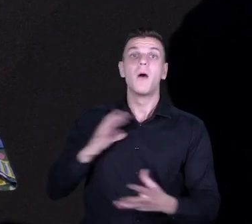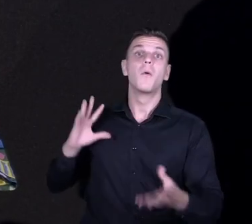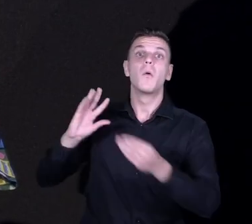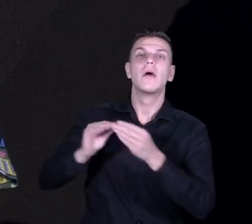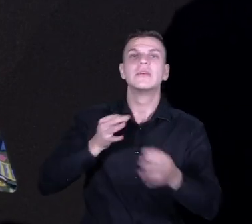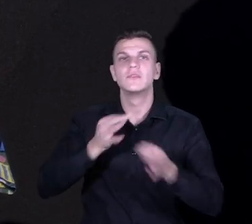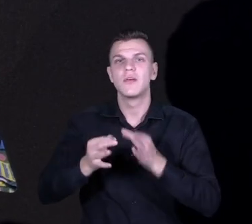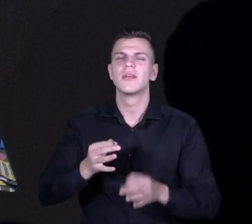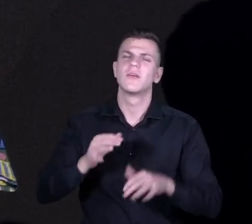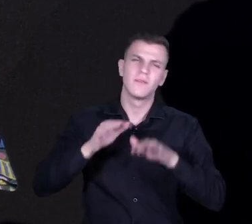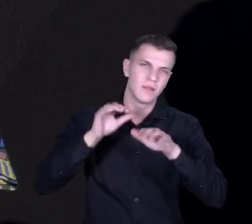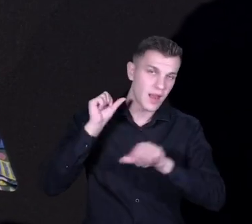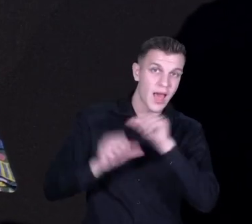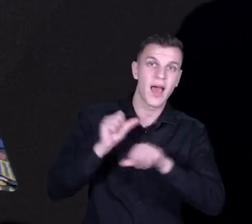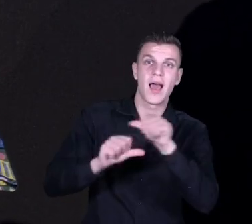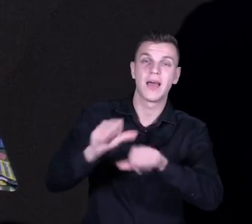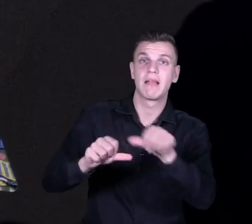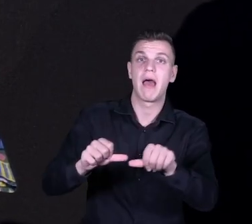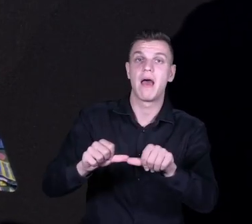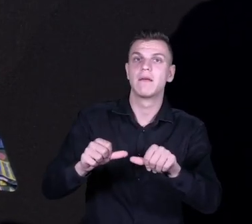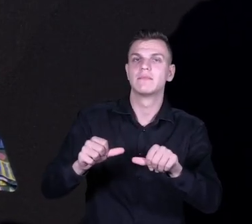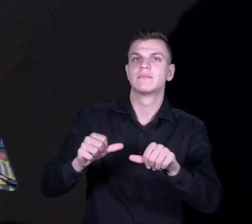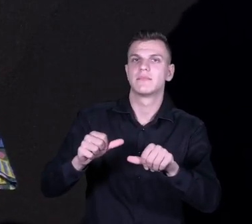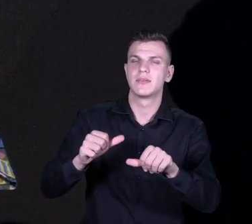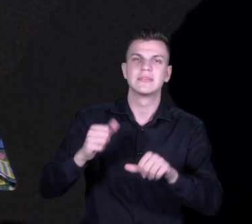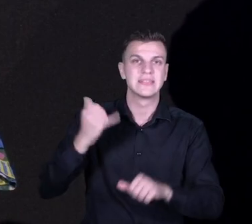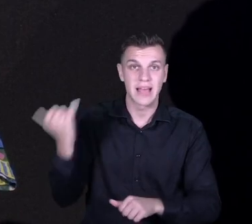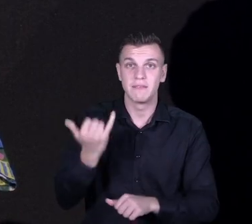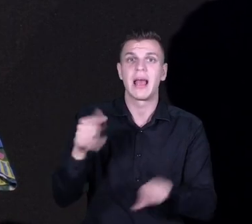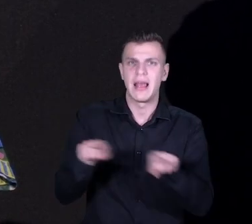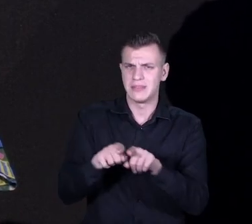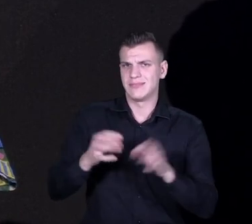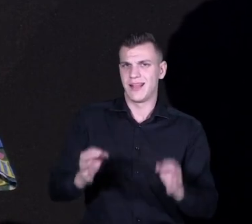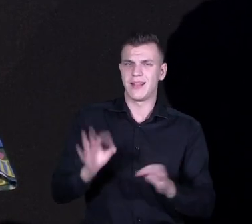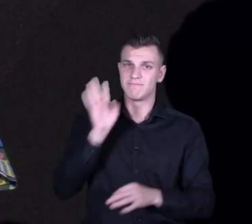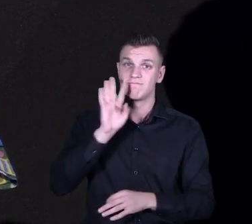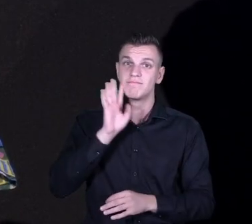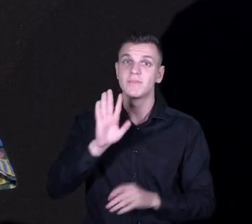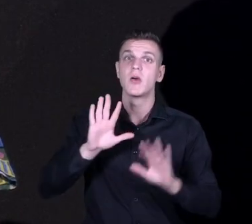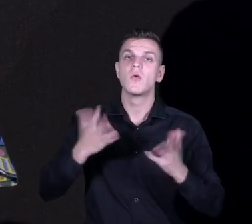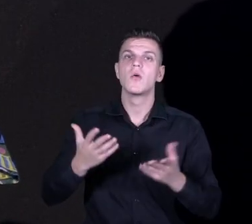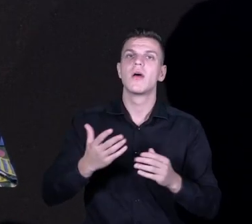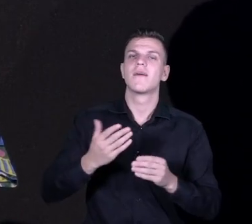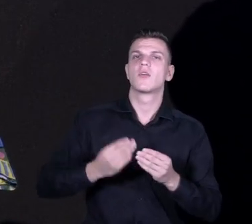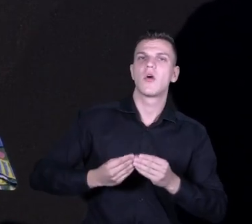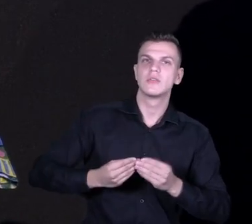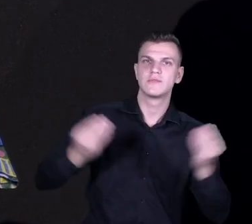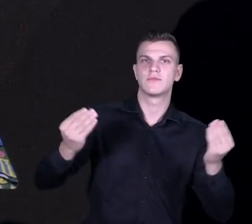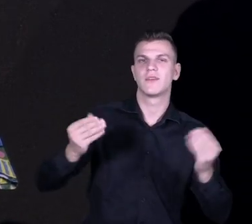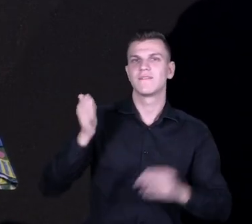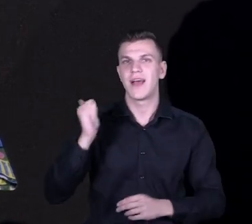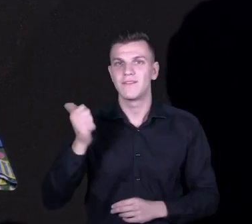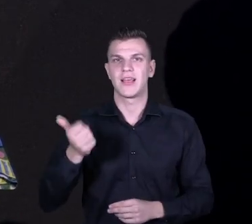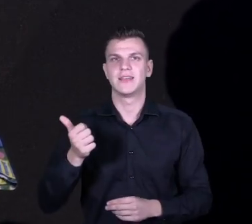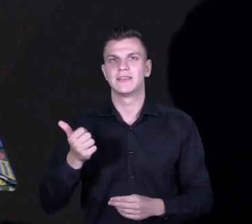wierzyłam w to i wierzę ciągle, że kształtowanie kompetencji i zapraszanie ludzi